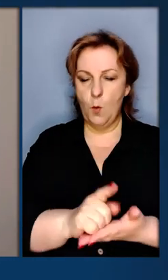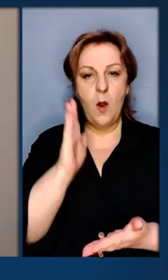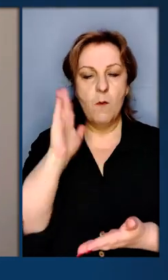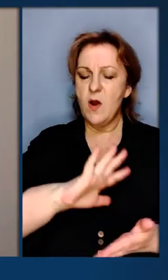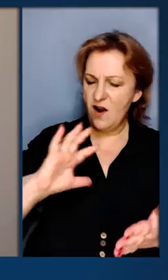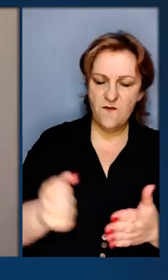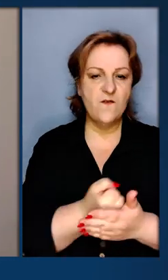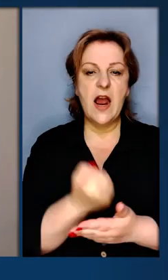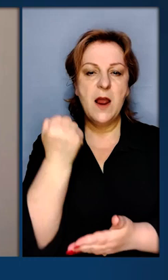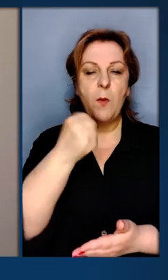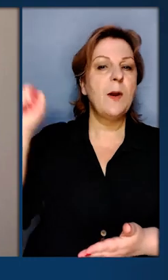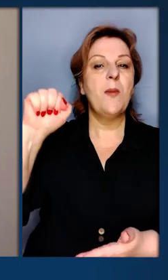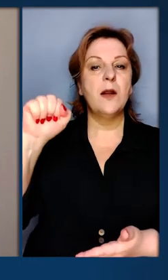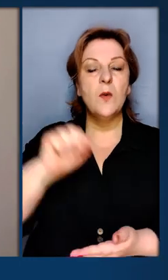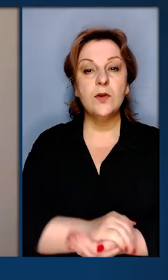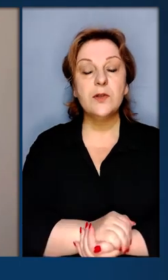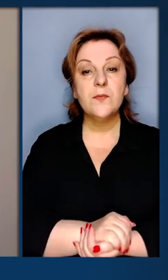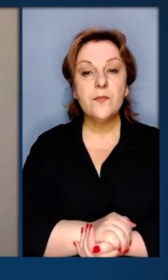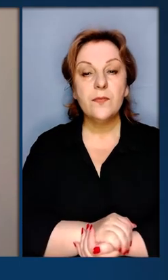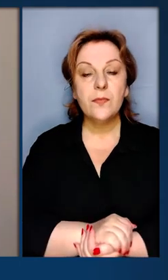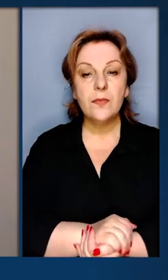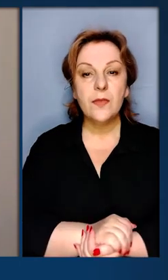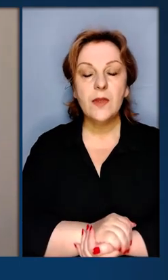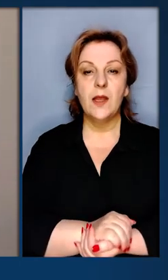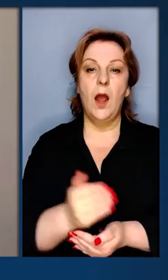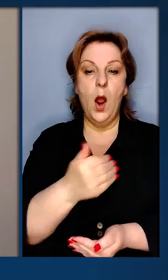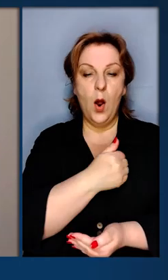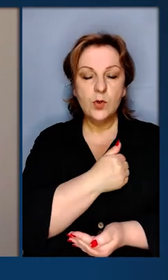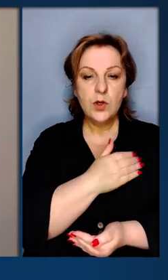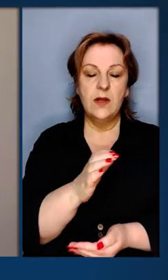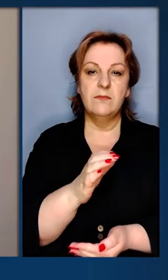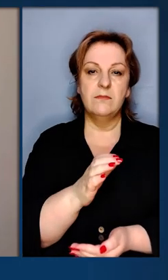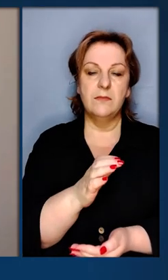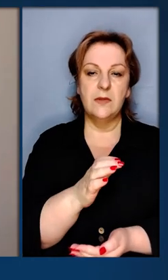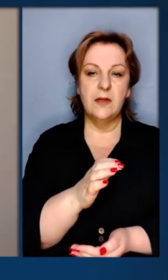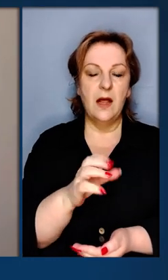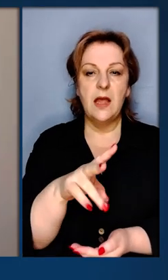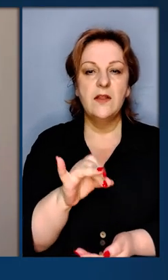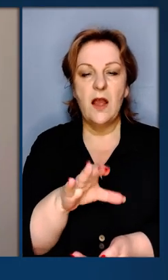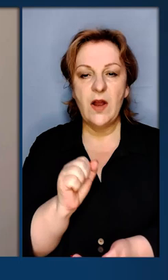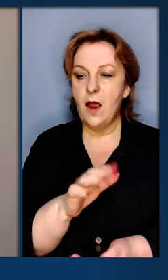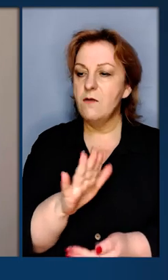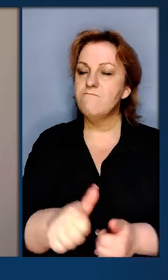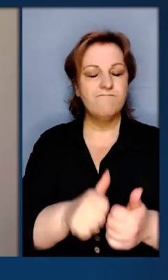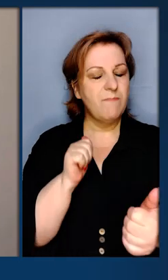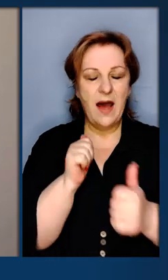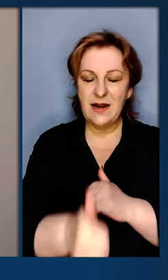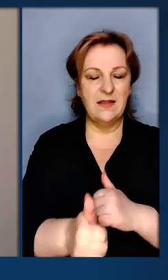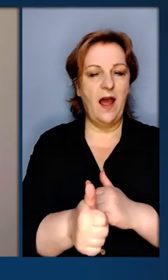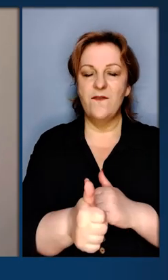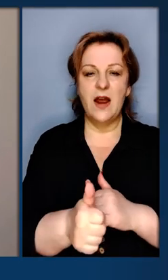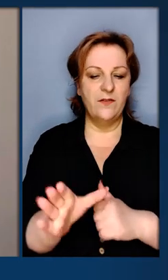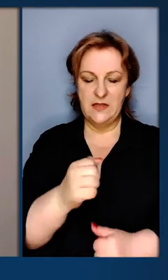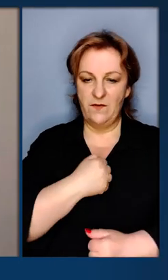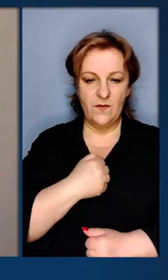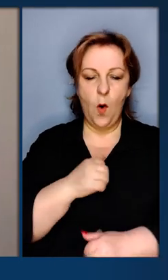дітей. І обов'язково це буде – виборемо, переможемо. Осуф Таврі, до речі, хочу вам подякувати за рух